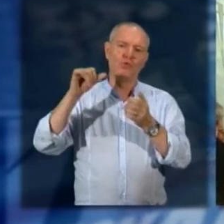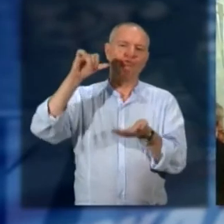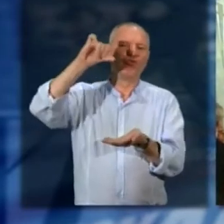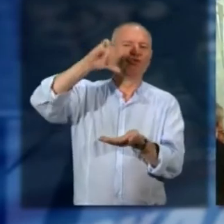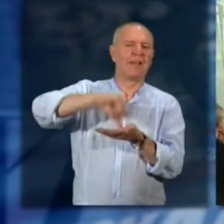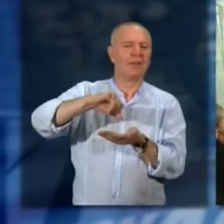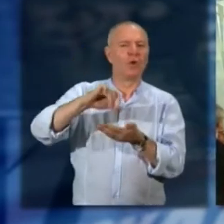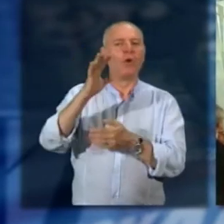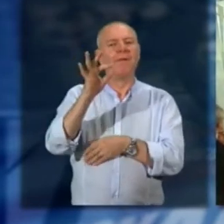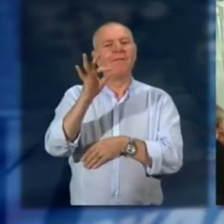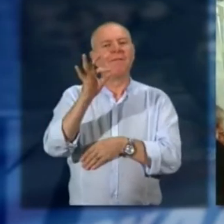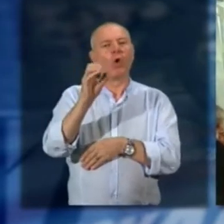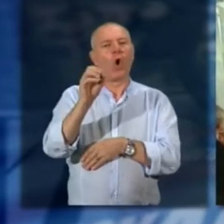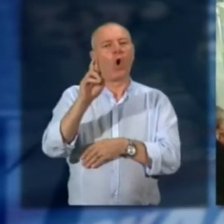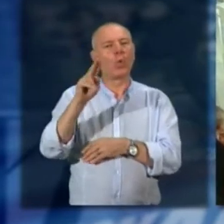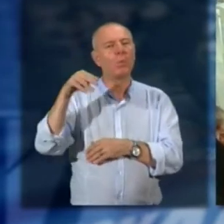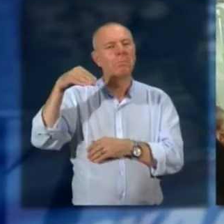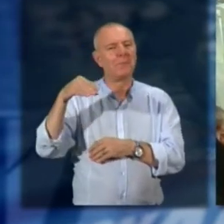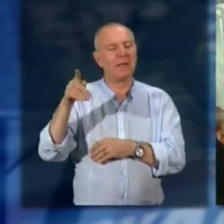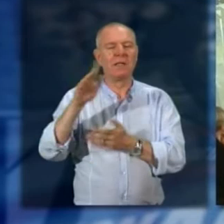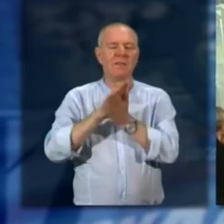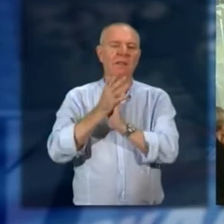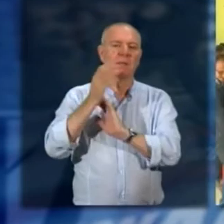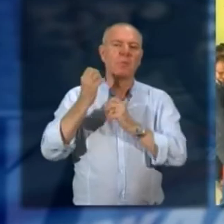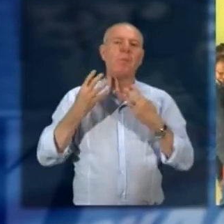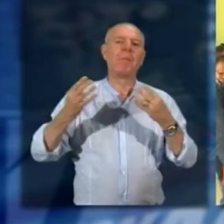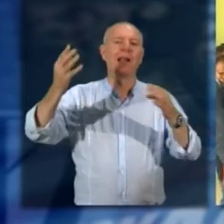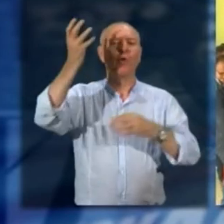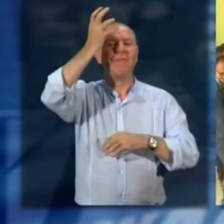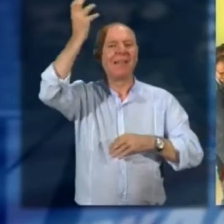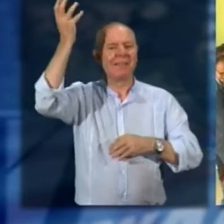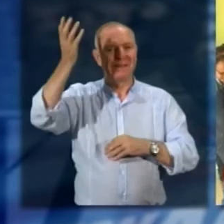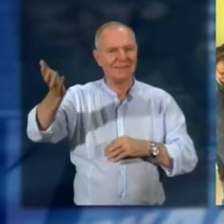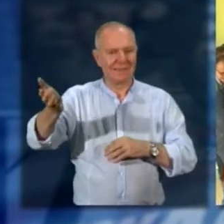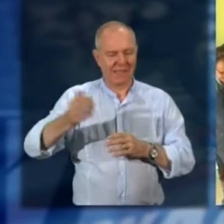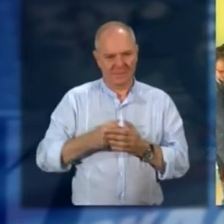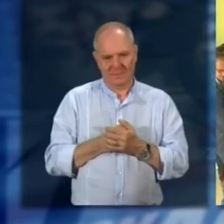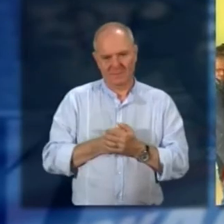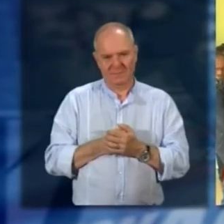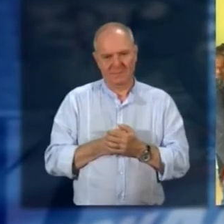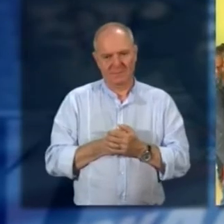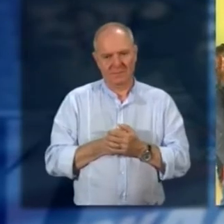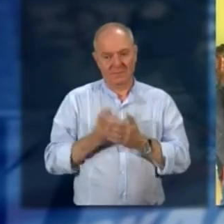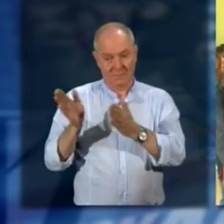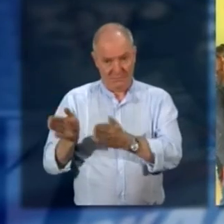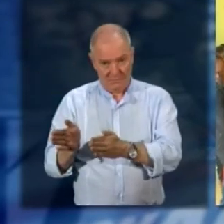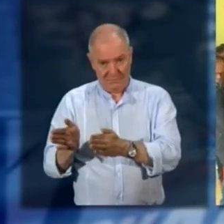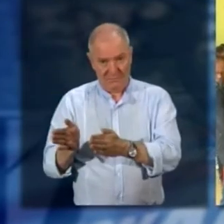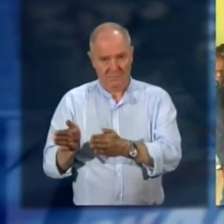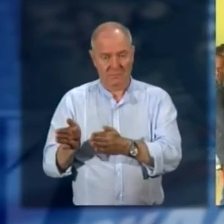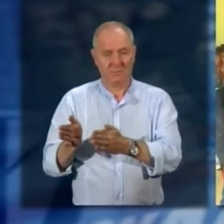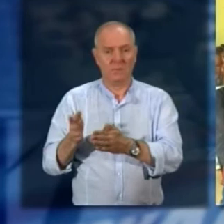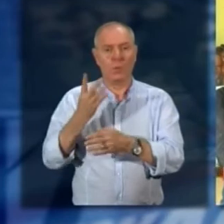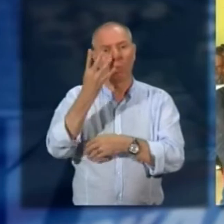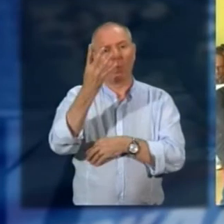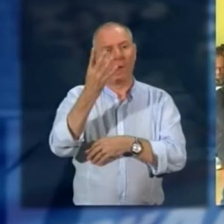poterlo rendere centro di un parco della fantasia esteso che però dal forum si partiranno quattro